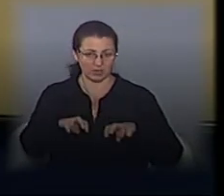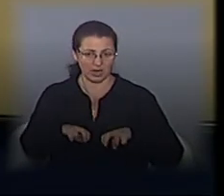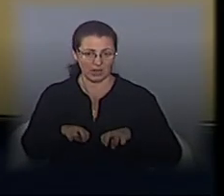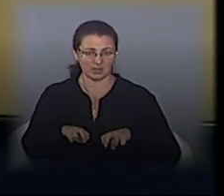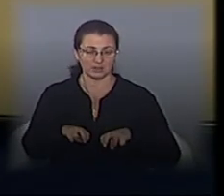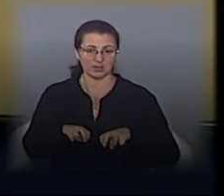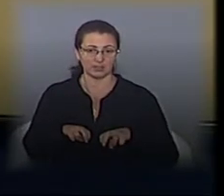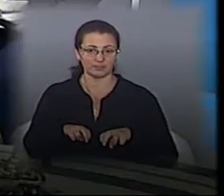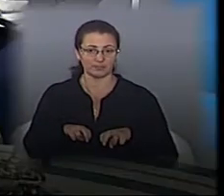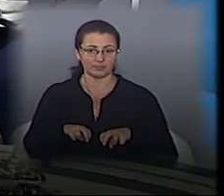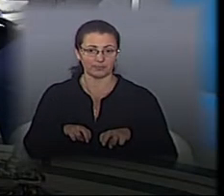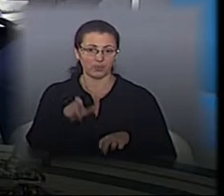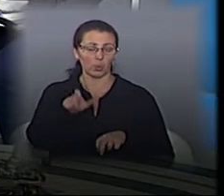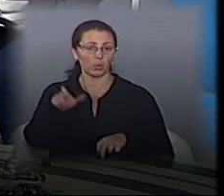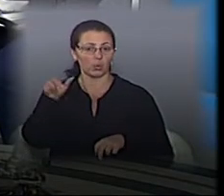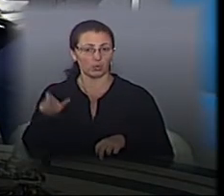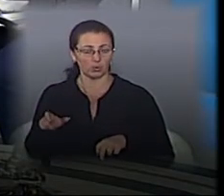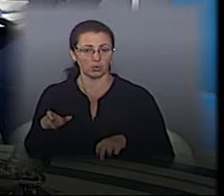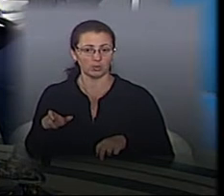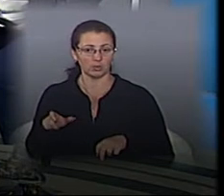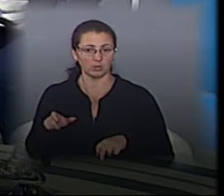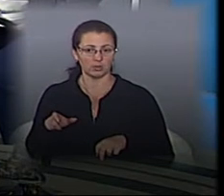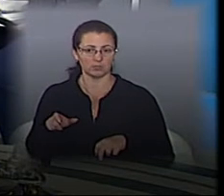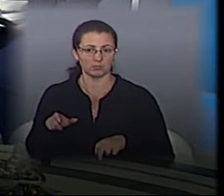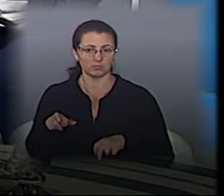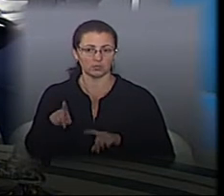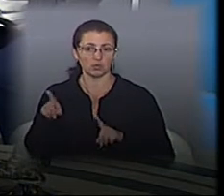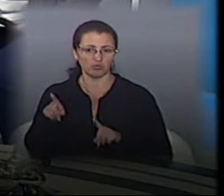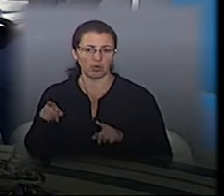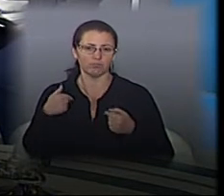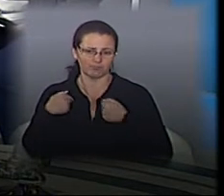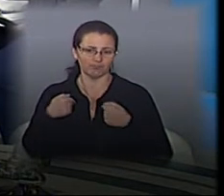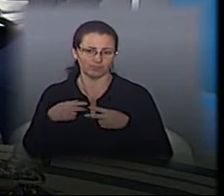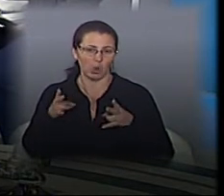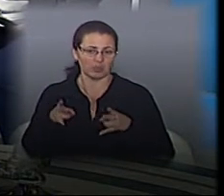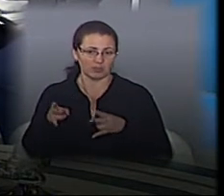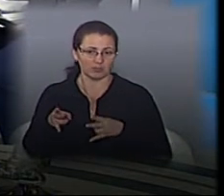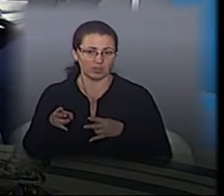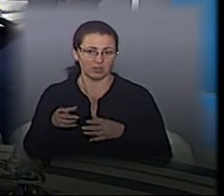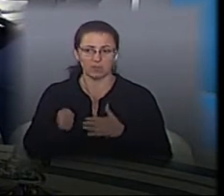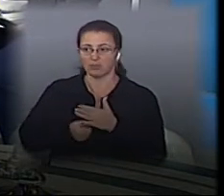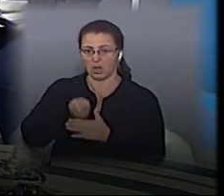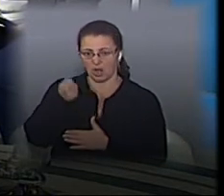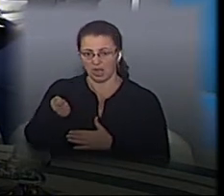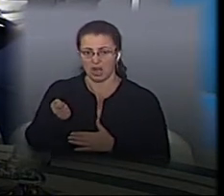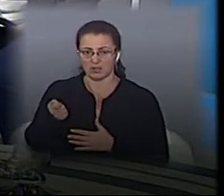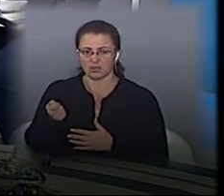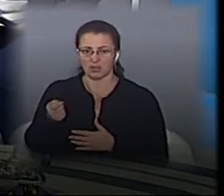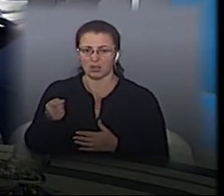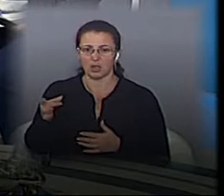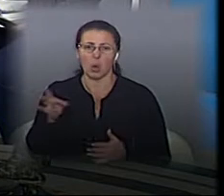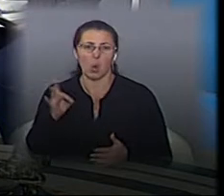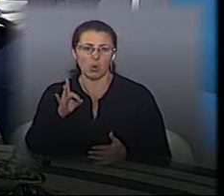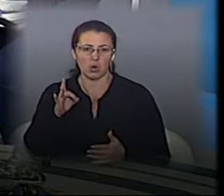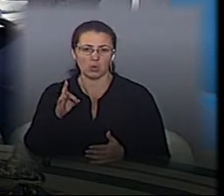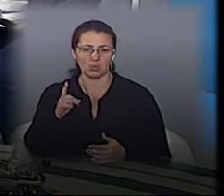правопорушення, люди ті, ну, потерпілі, скажімо, вони заявляють якийсь розмір шкоди, ну,